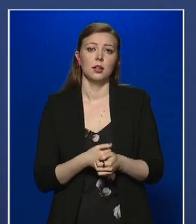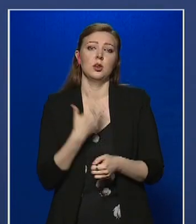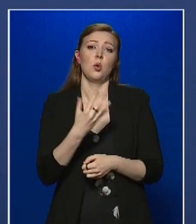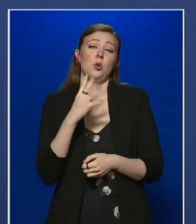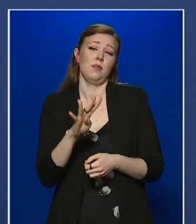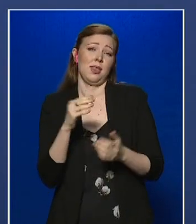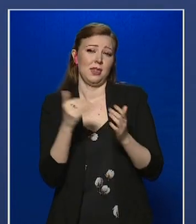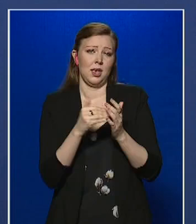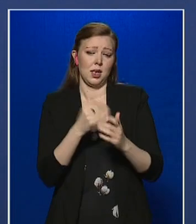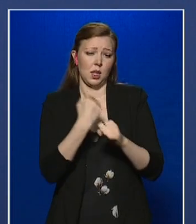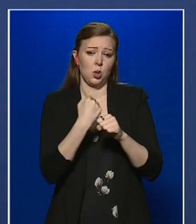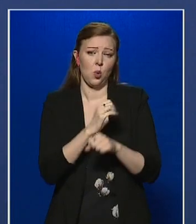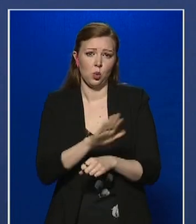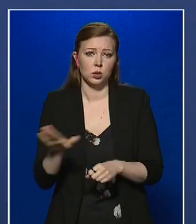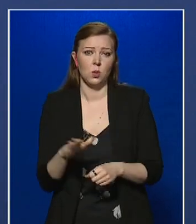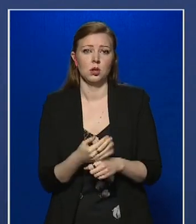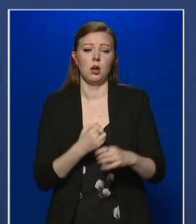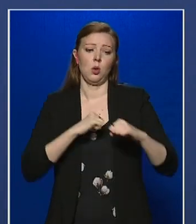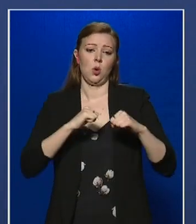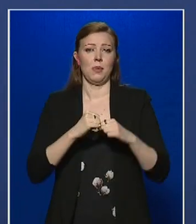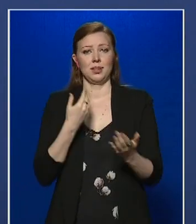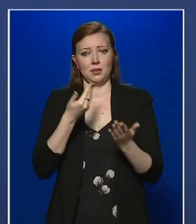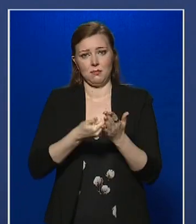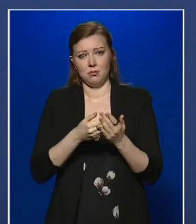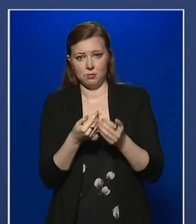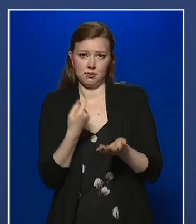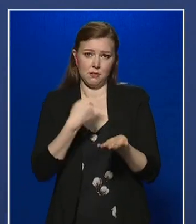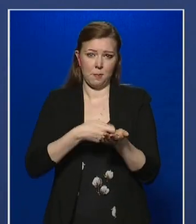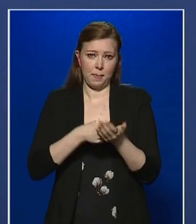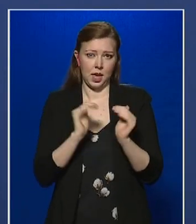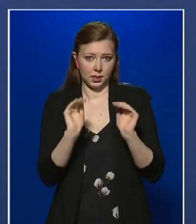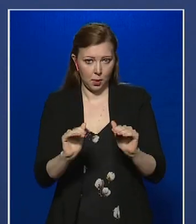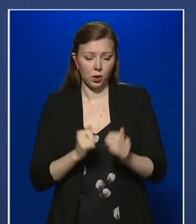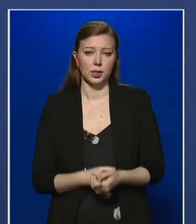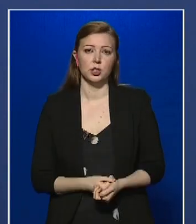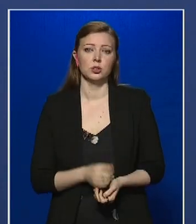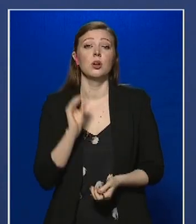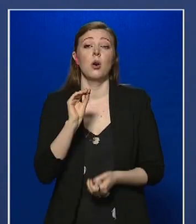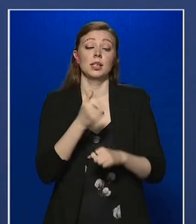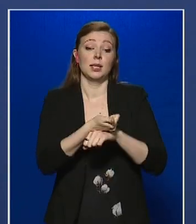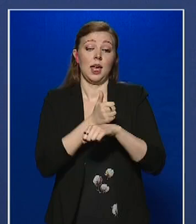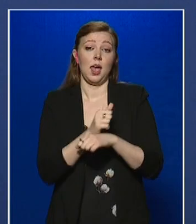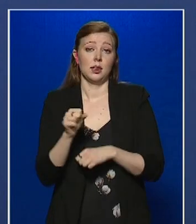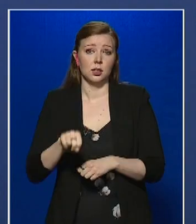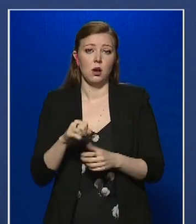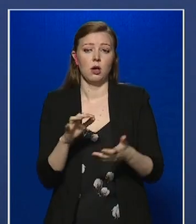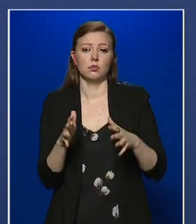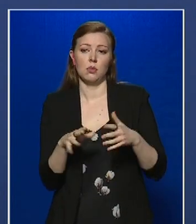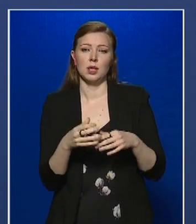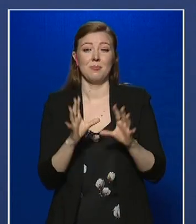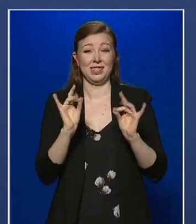dolgozó részére a kormányzati bértámogatást. Ez azt jelenti, hogy egy hét alatt majdnem